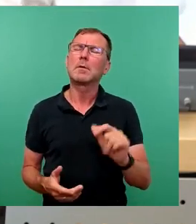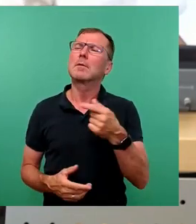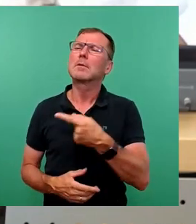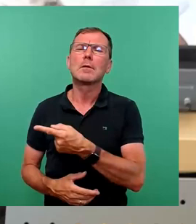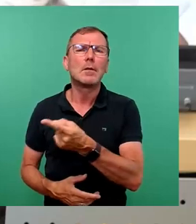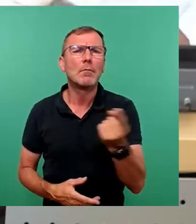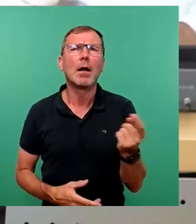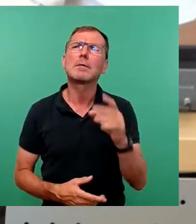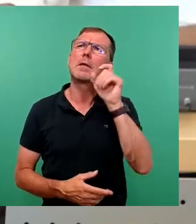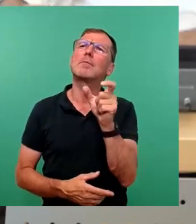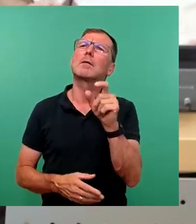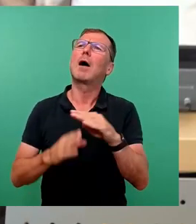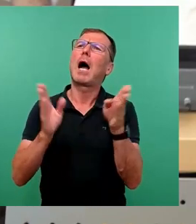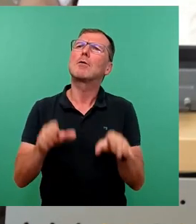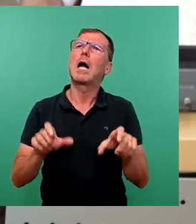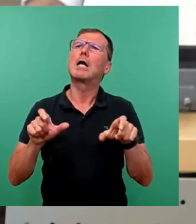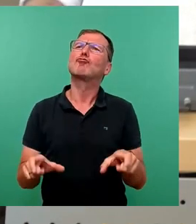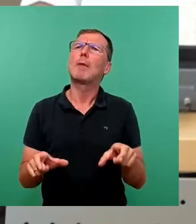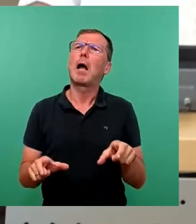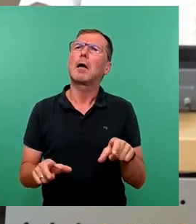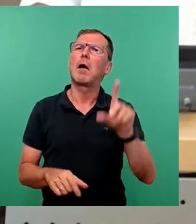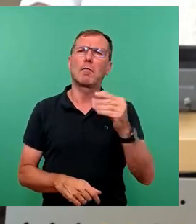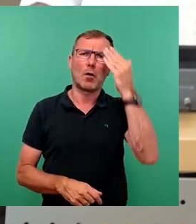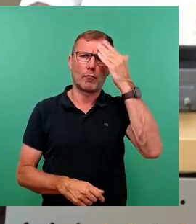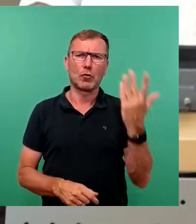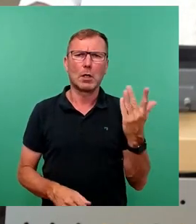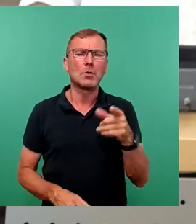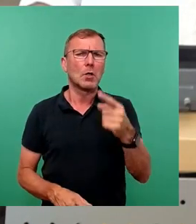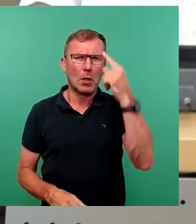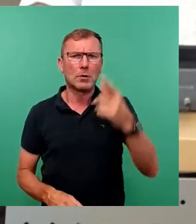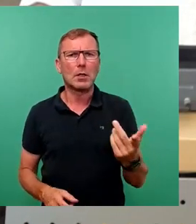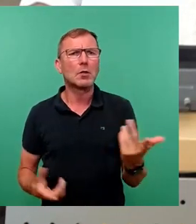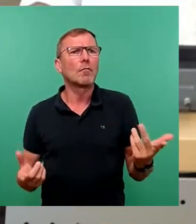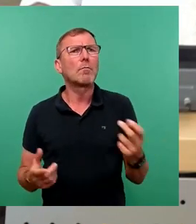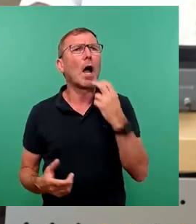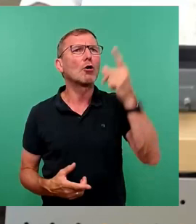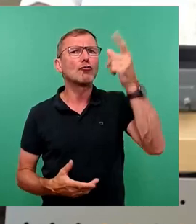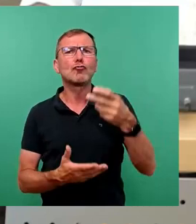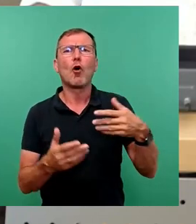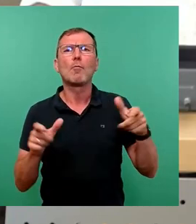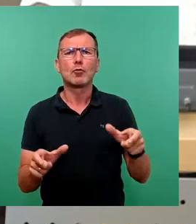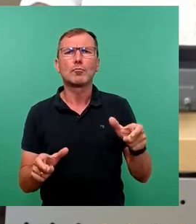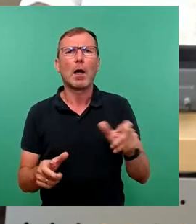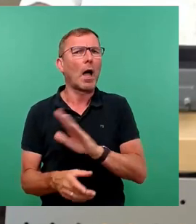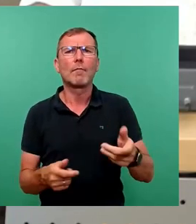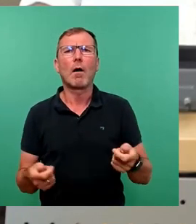Leute unter dem Begriff Haushaltssperre wenig vorstellen. Die denken dann oftmals, das ist so wie bei einer Stromsperre. Es wird alles abgedreht, es geht gar nicht